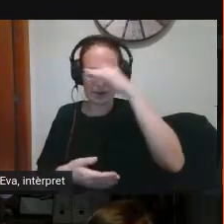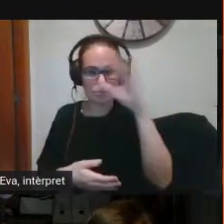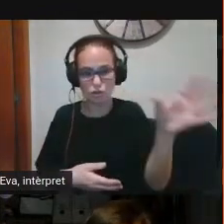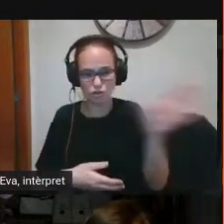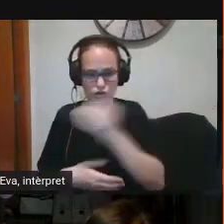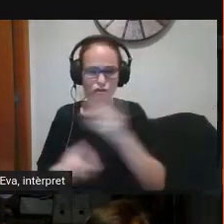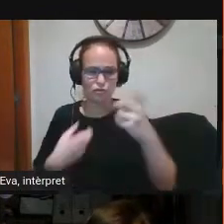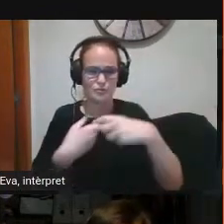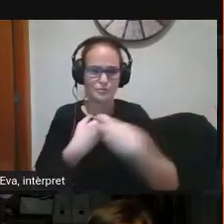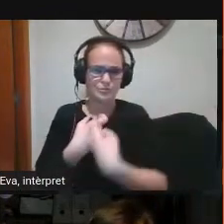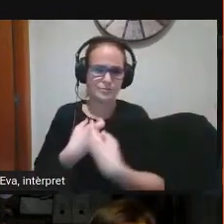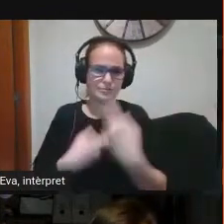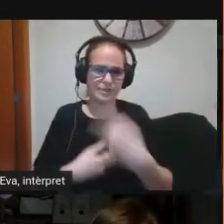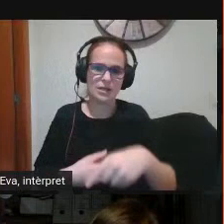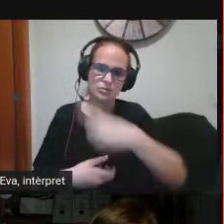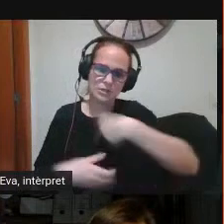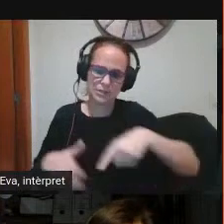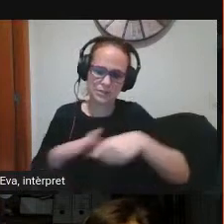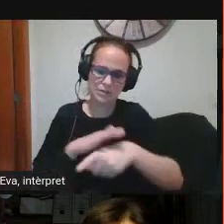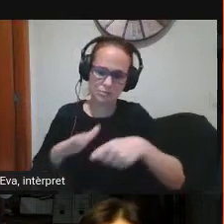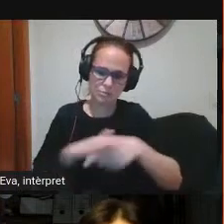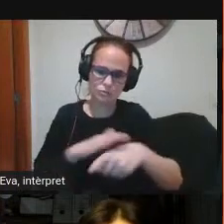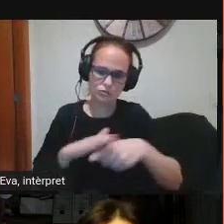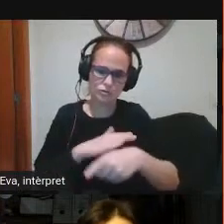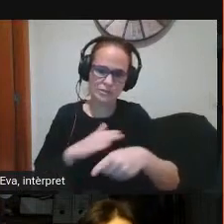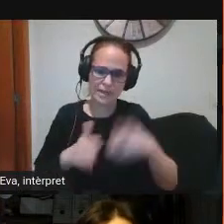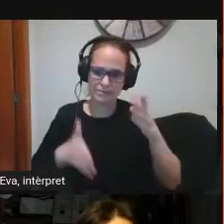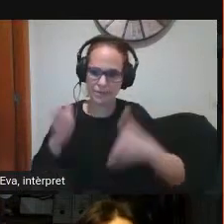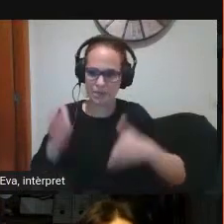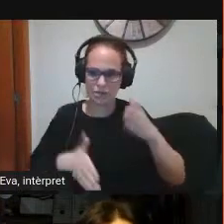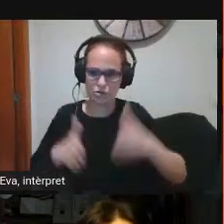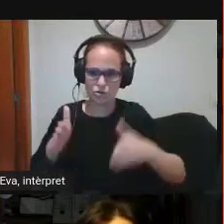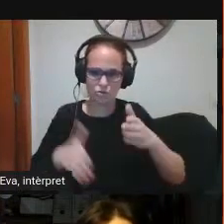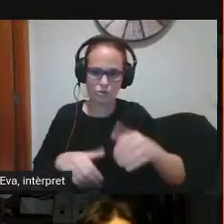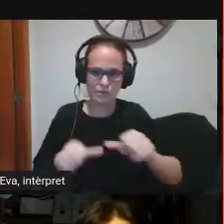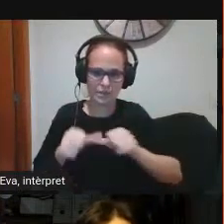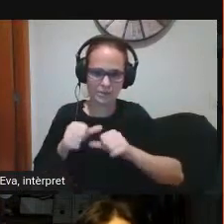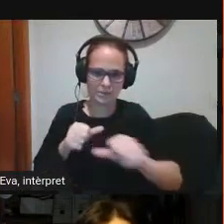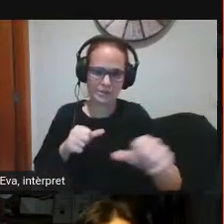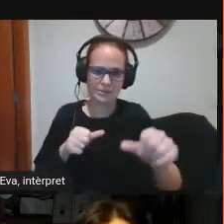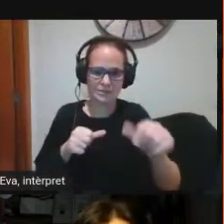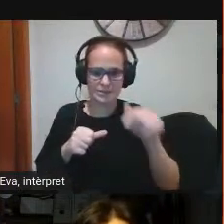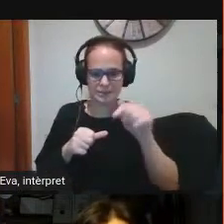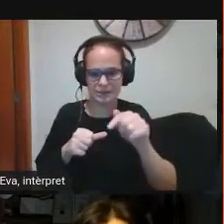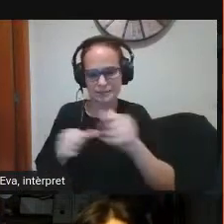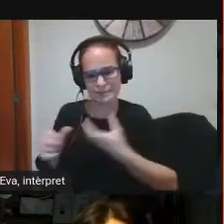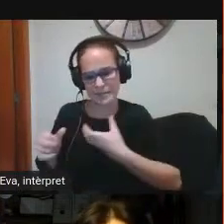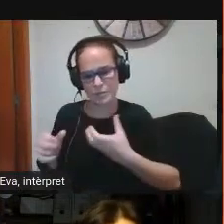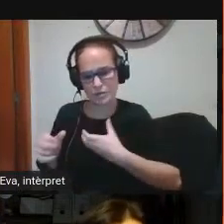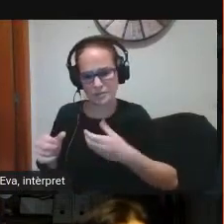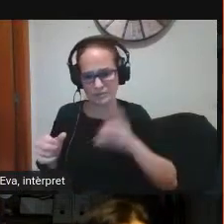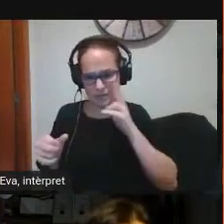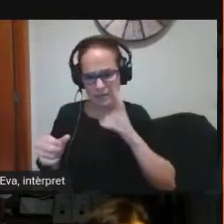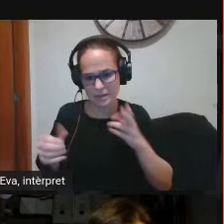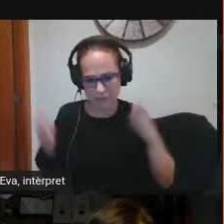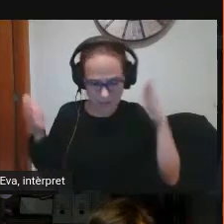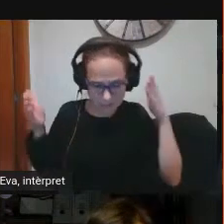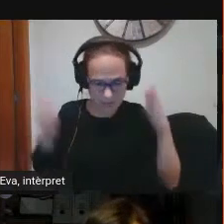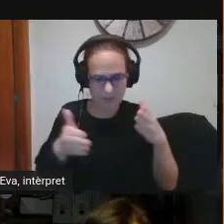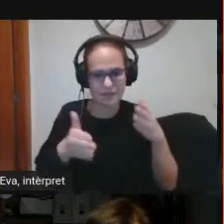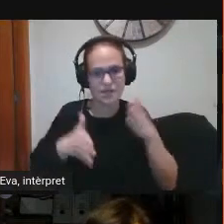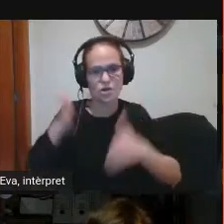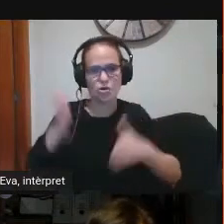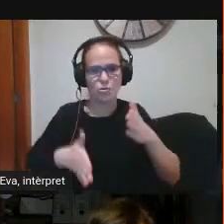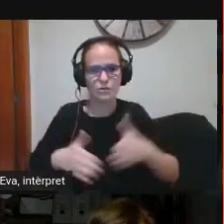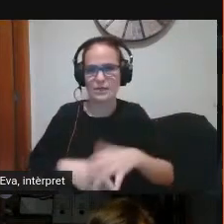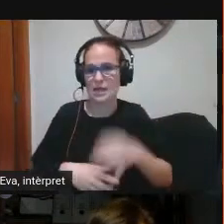intentem buscar estem buscant una línia robòtica a partir a través del municipi i bé per